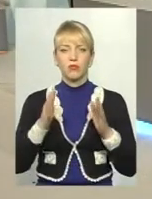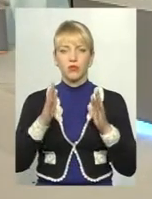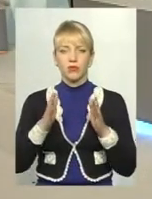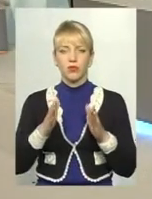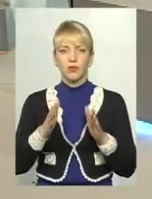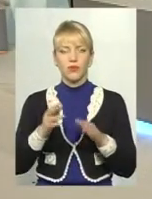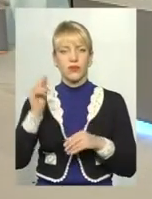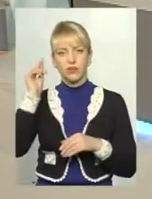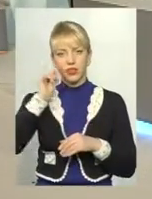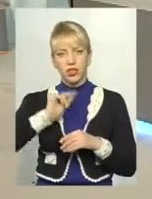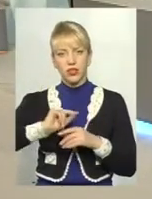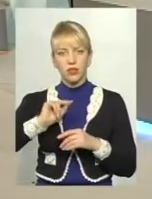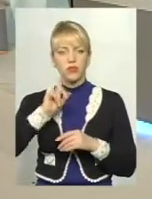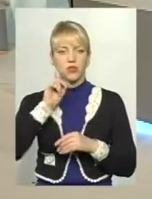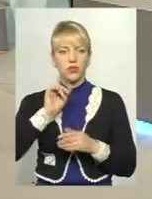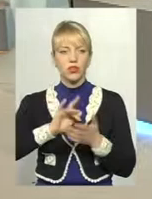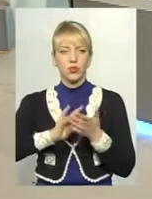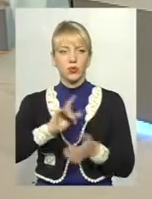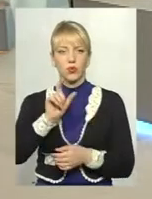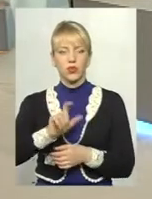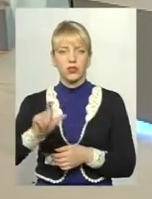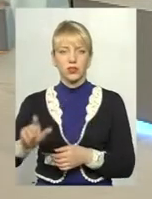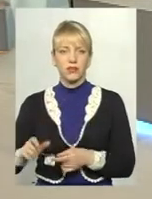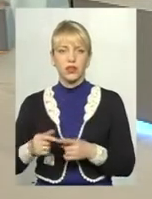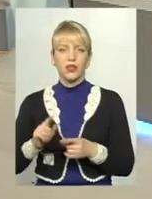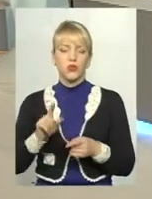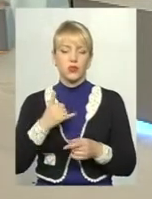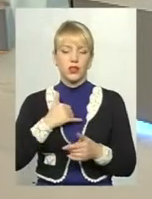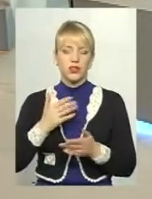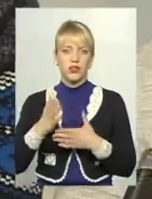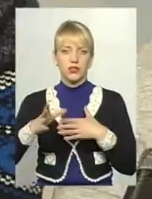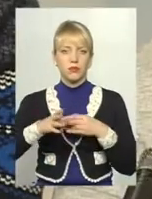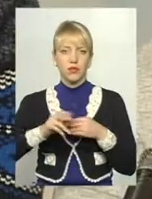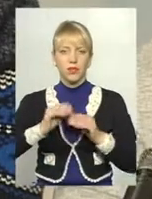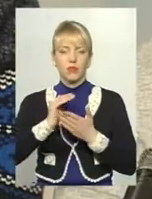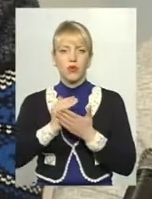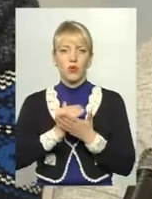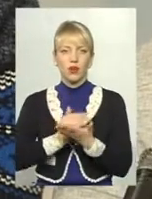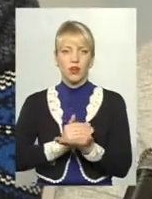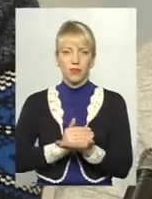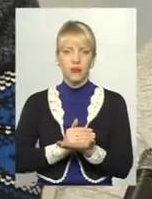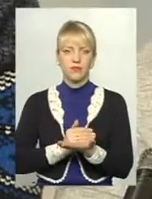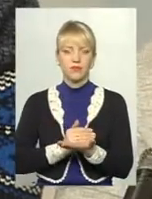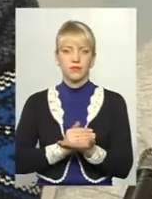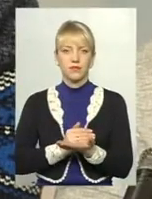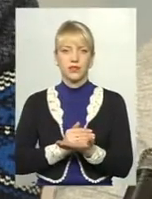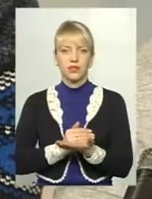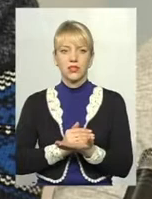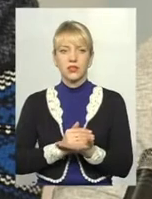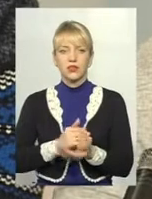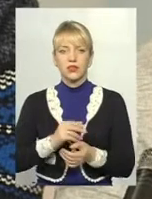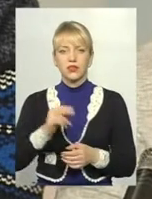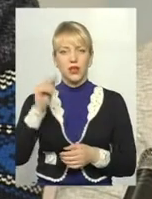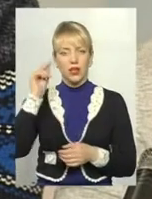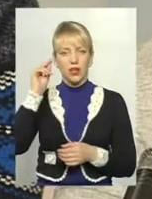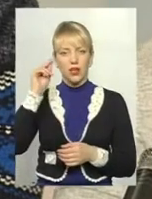Будемо навчати молодих туристів, в нас вже є така спільна програма з Гуманітарно-педагогічною